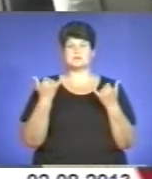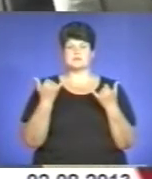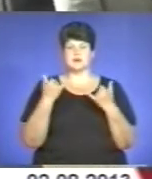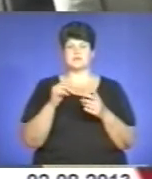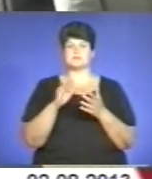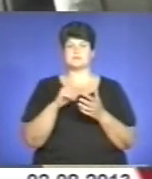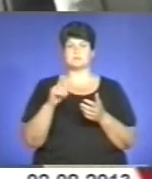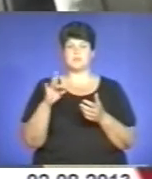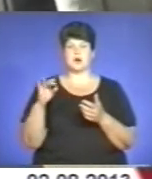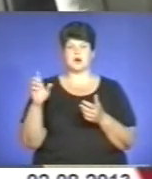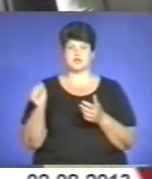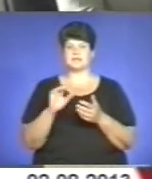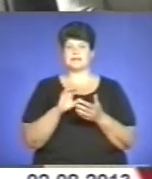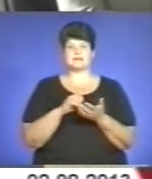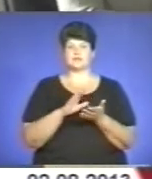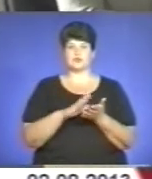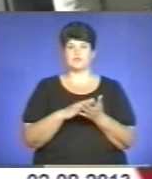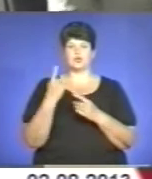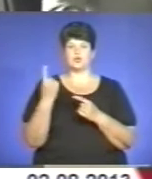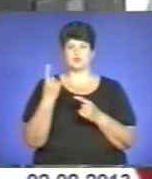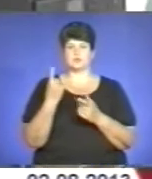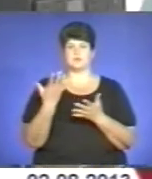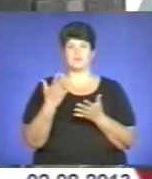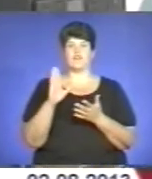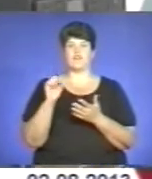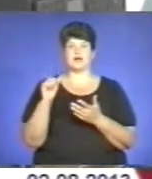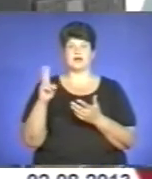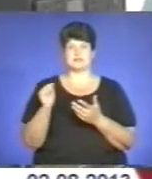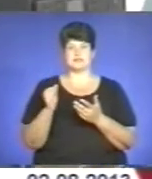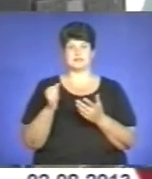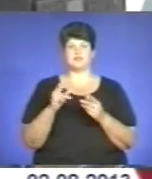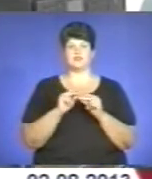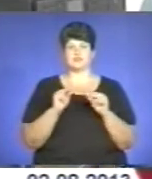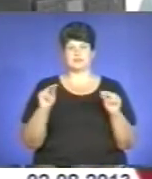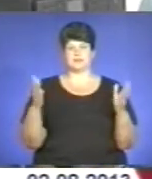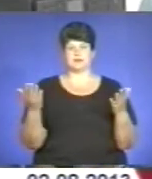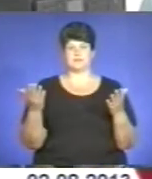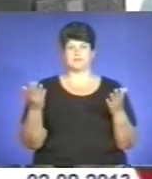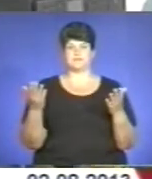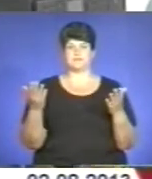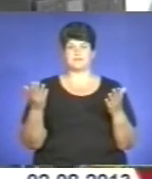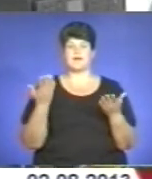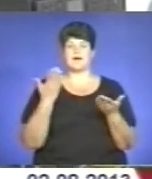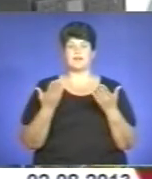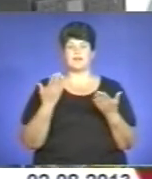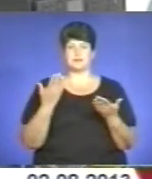центрі зайнятості не зареєстровано жодної вакансії вчителя. Ринок перенасичений спеціалістами з вищою освітою. Але